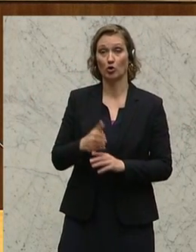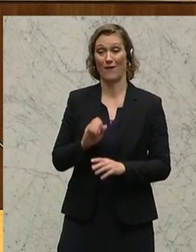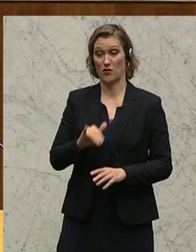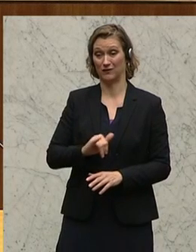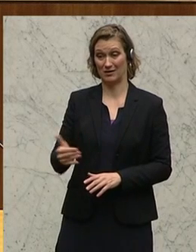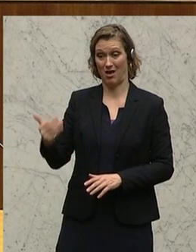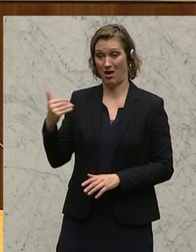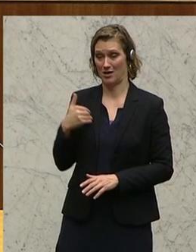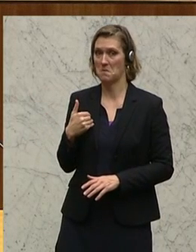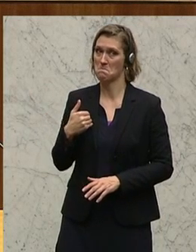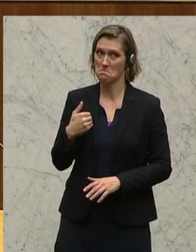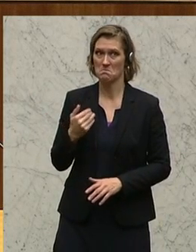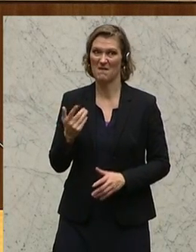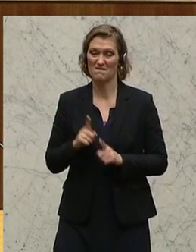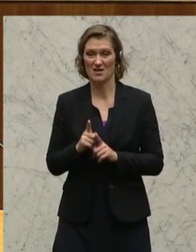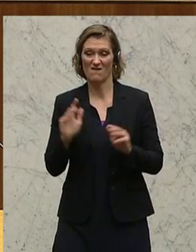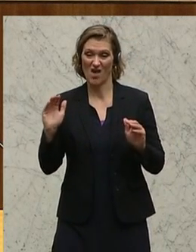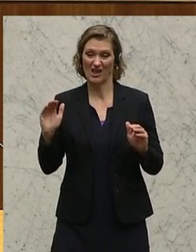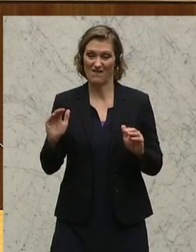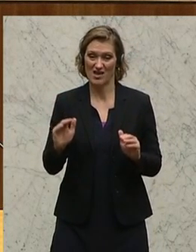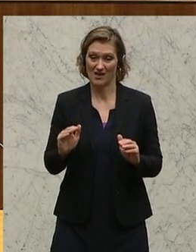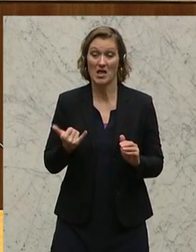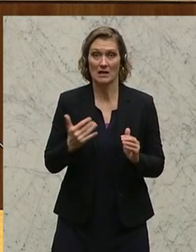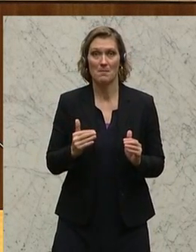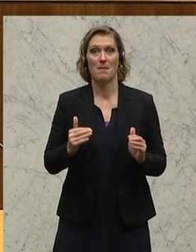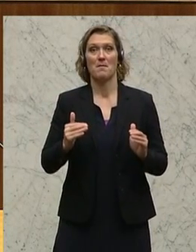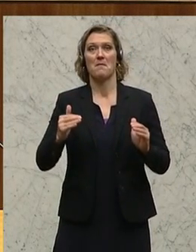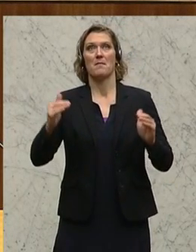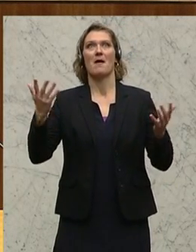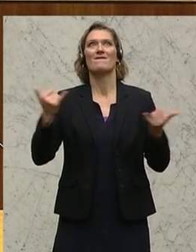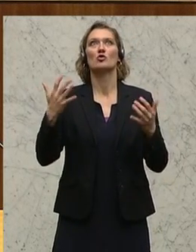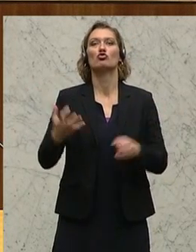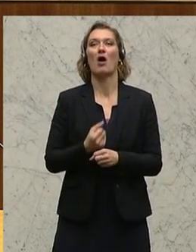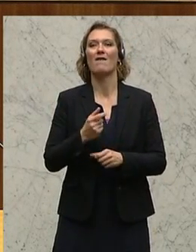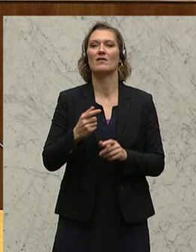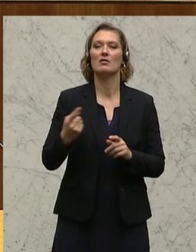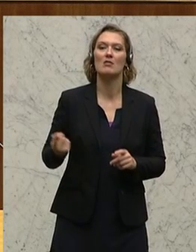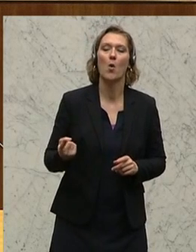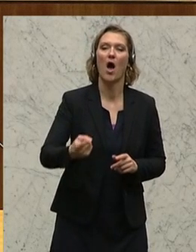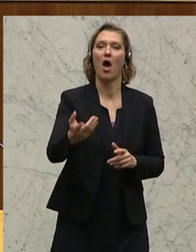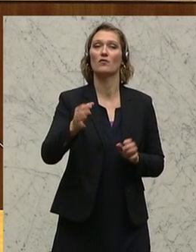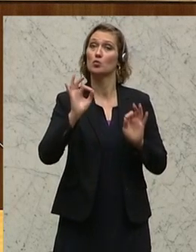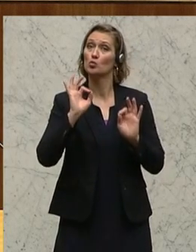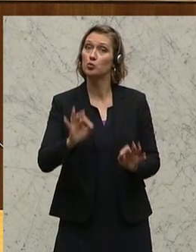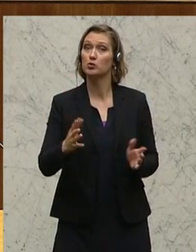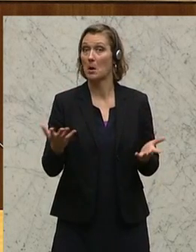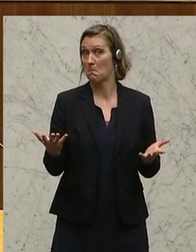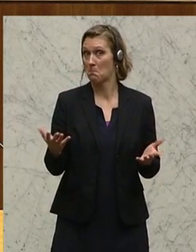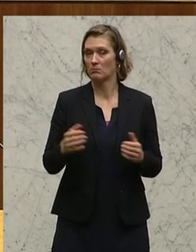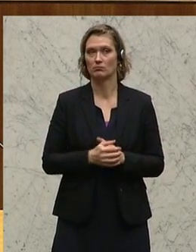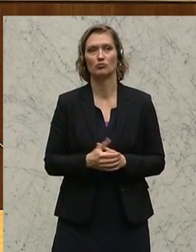Jahre, ich würde mal sagen, eher niedergefahren wurden und jetzt wieder hochgefahren werden, inwieweit das langfristig gut ist,